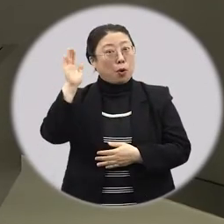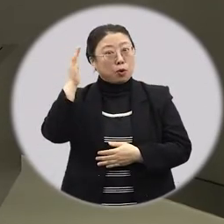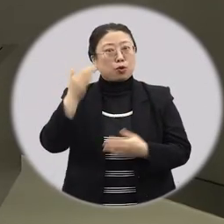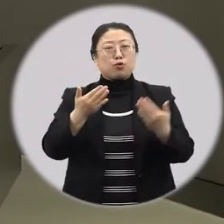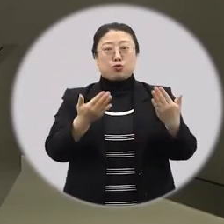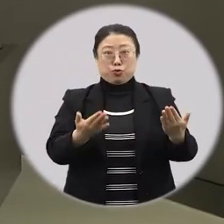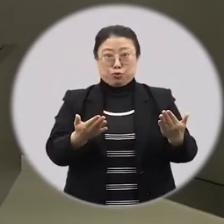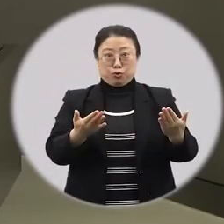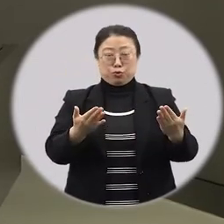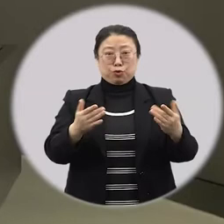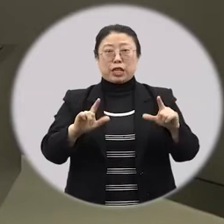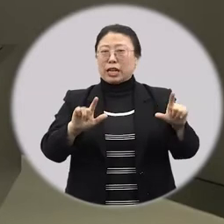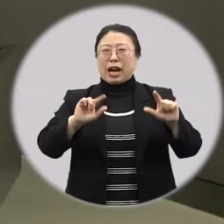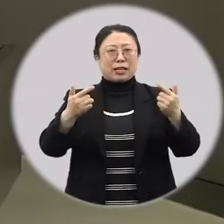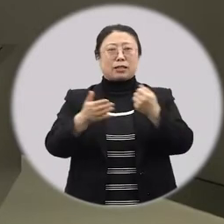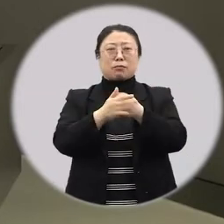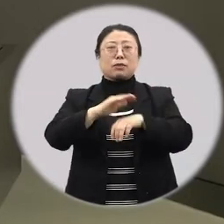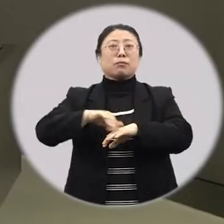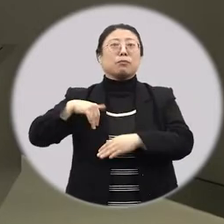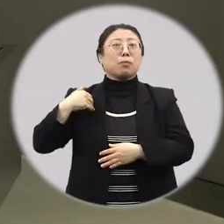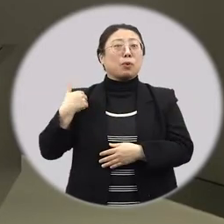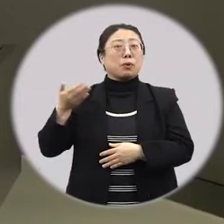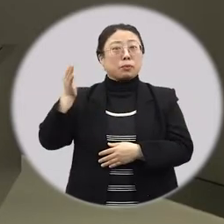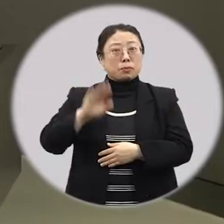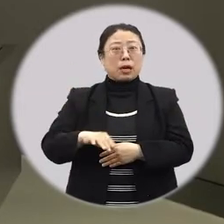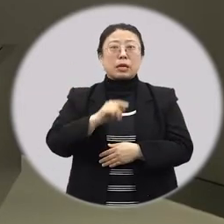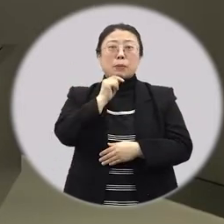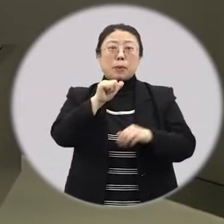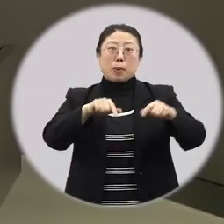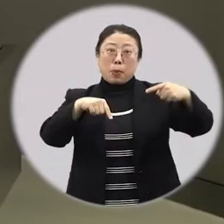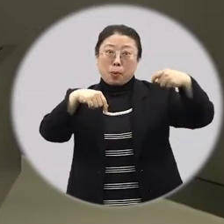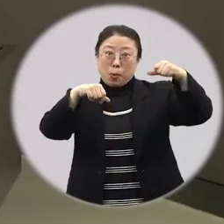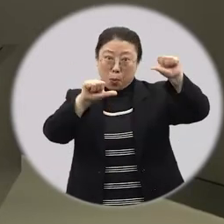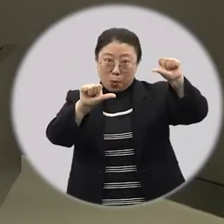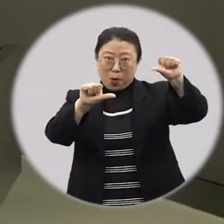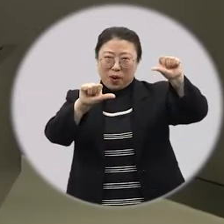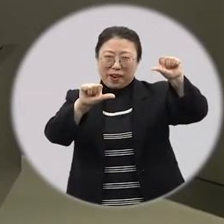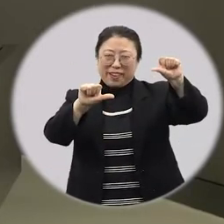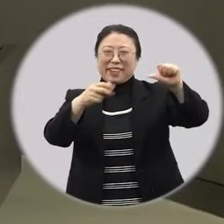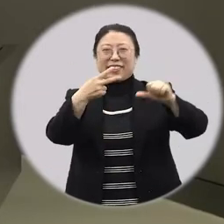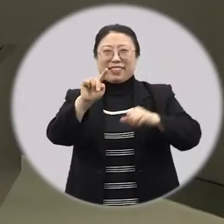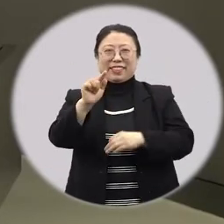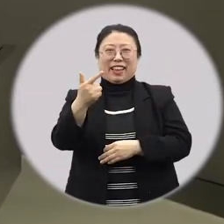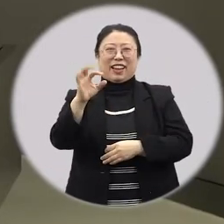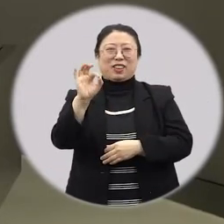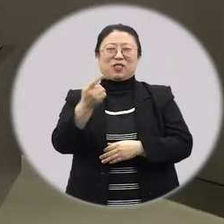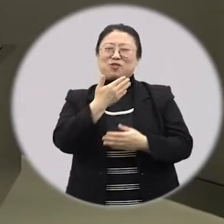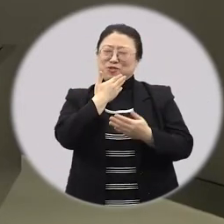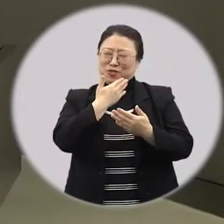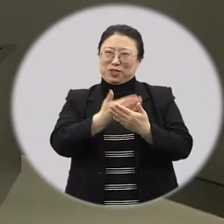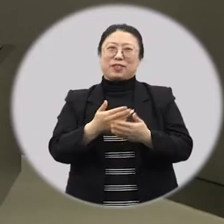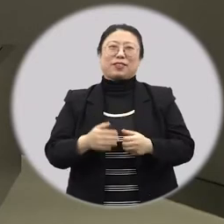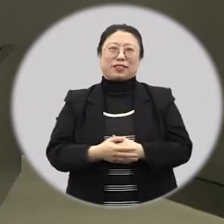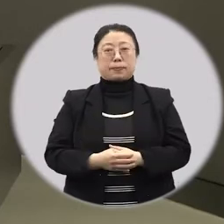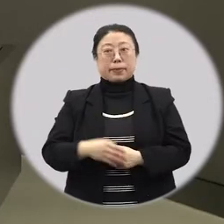요즘은 휴일이 아니라 잘 모를 수도 있지만 음력 5월 5일 단어도 매우 중요한 명절이었어요.